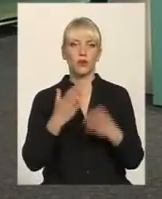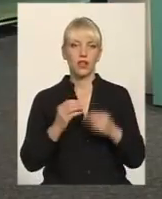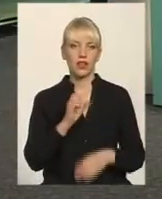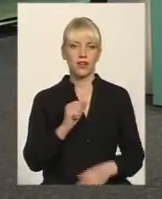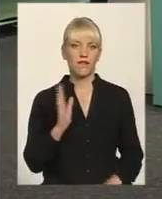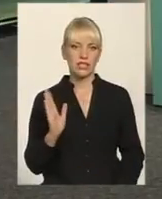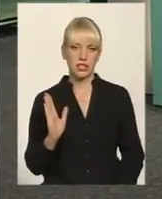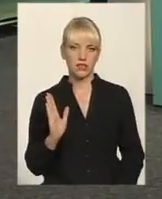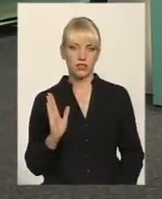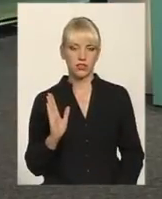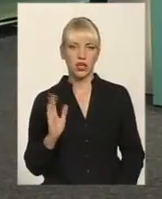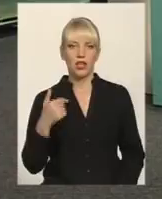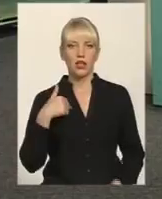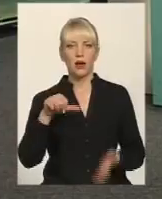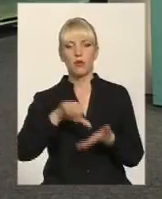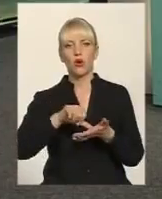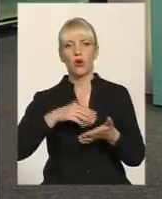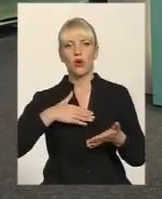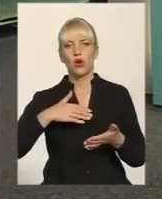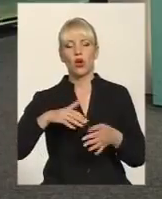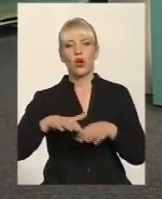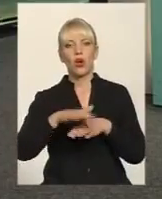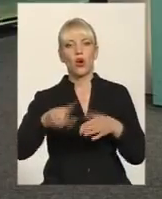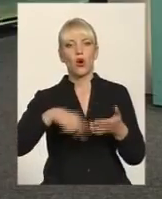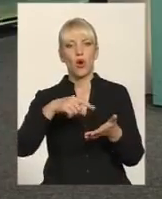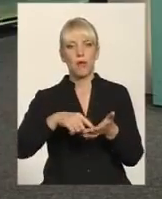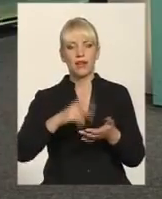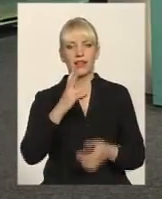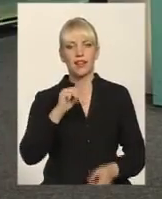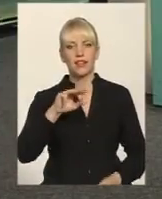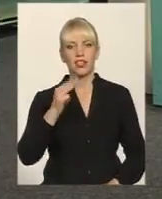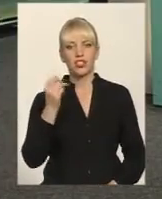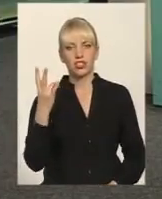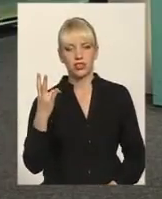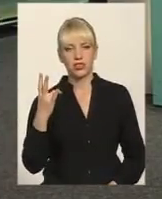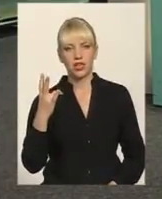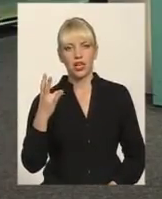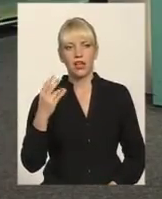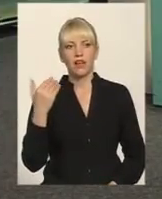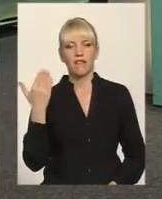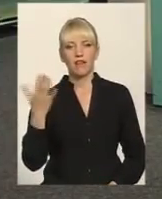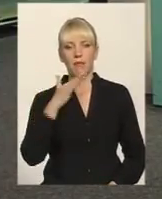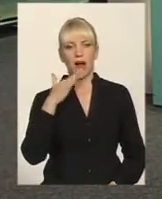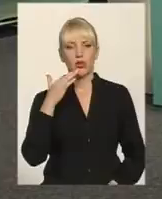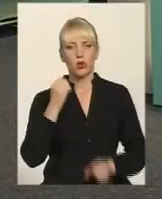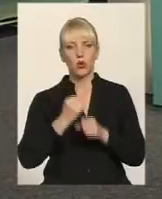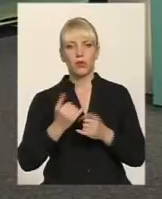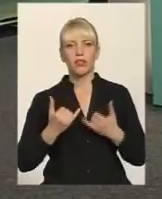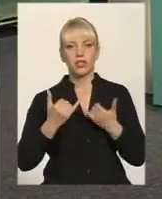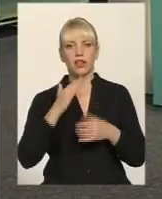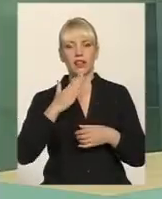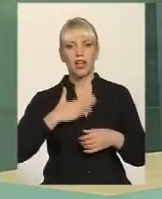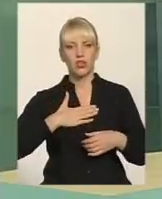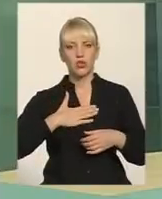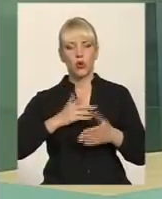Васильович. Доброго дня. Я представник громадміста Натішино, мене звати Наталія. Ви багато робите для нашого міста, для шкіл,